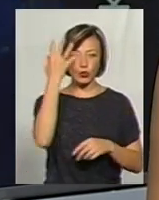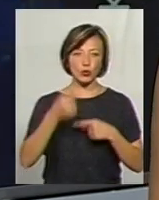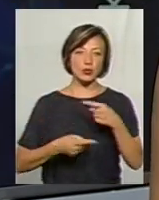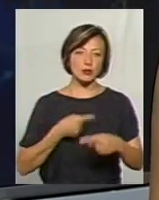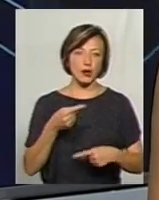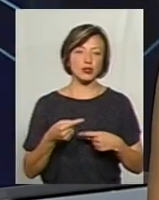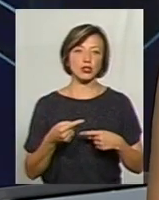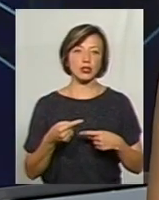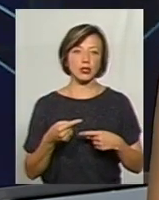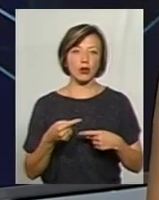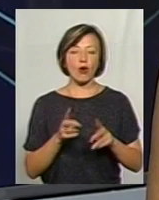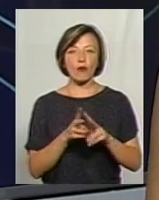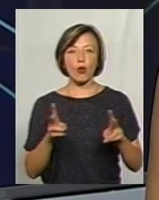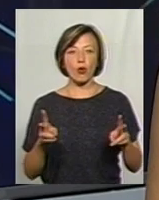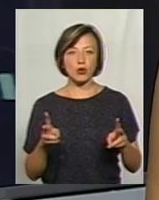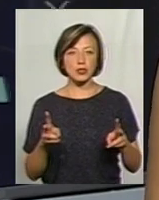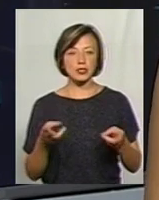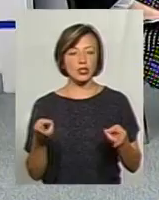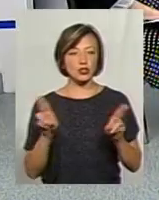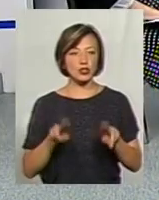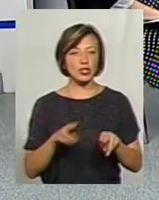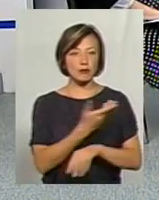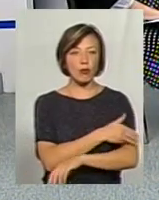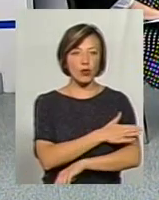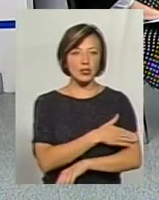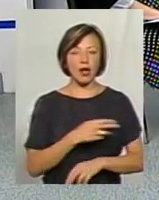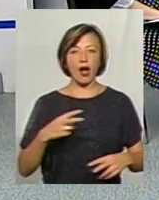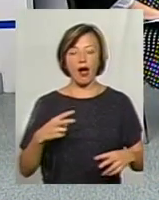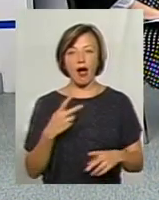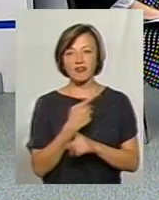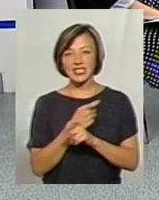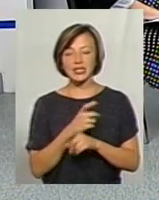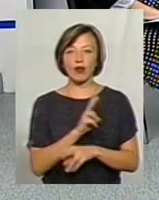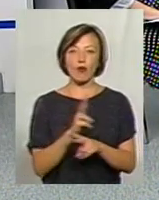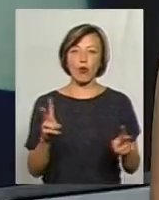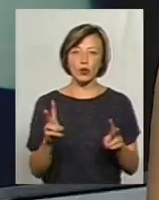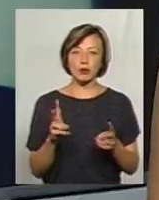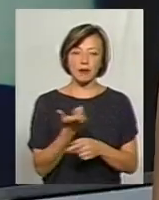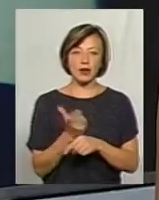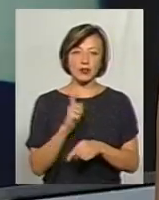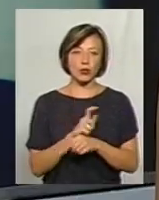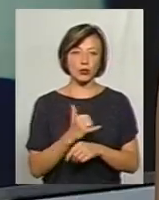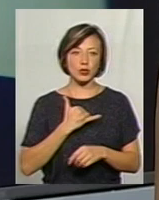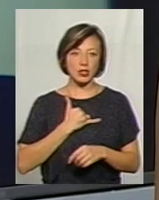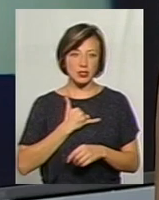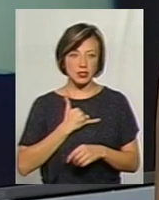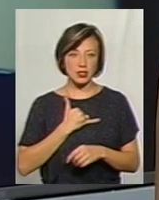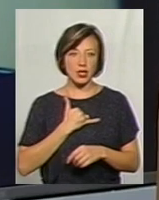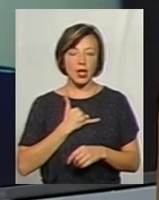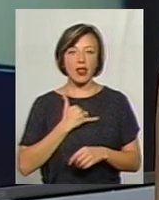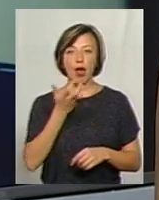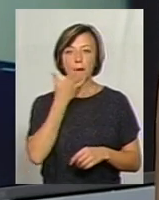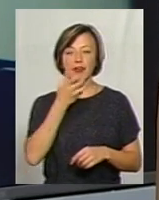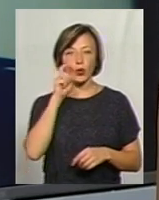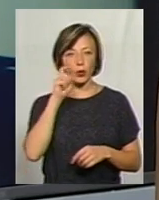спадщини. У когось вона залишилася польська і австрійська, у когось вона, вибачте, переважає, як у нас на півдні